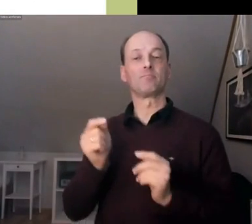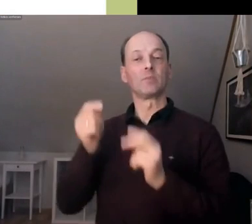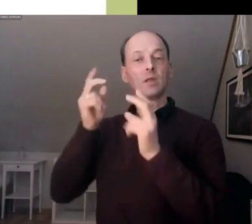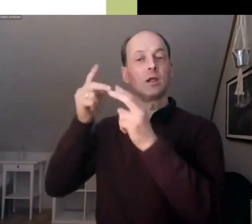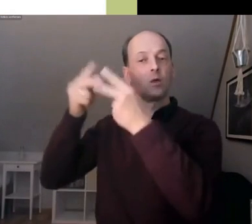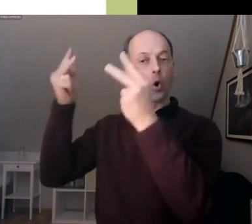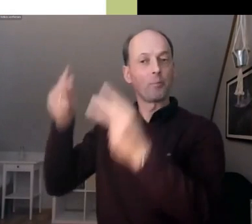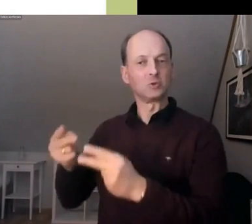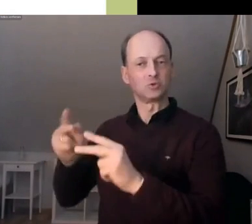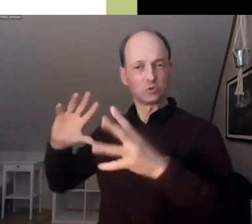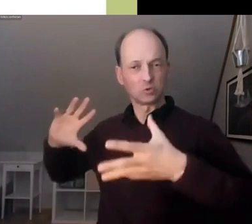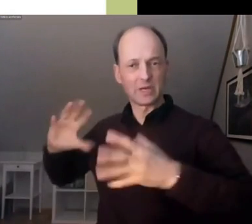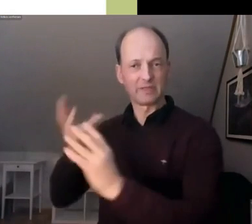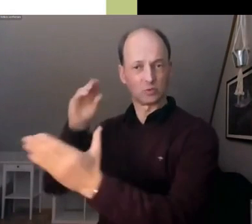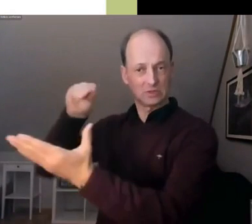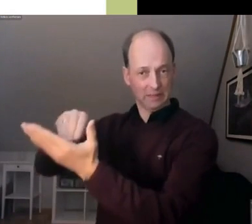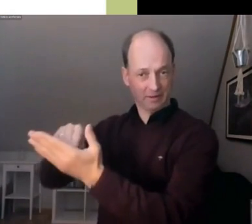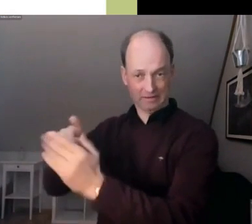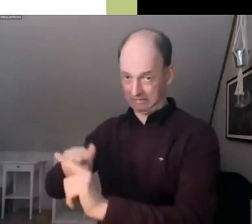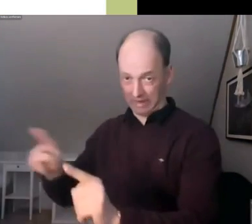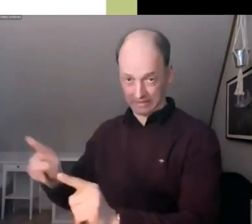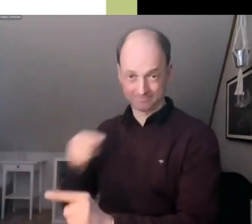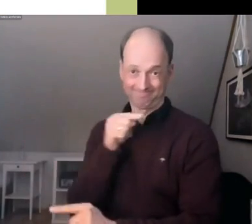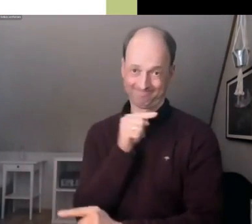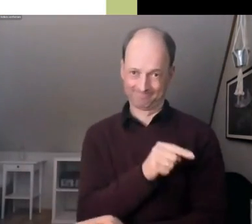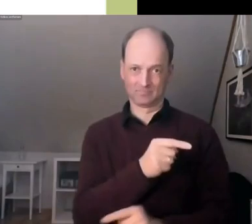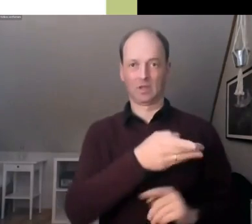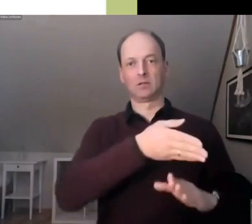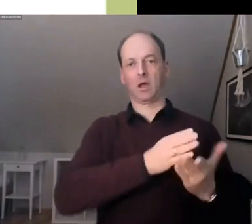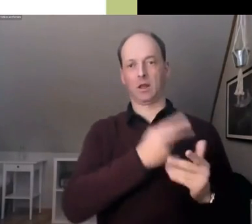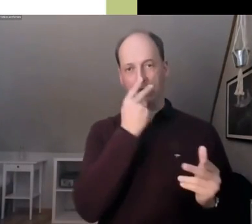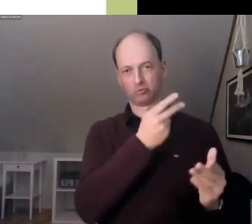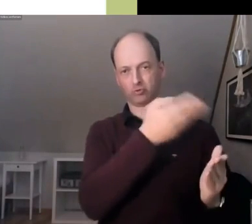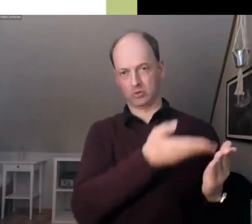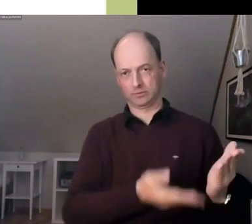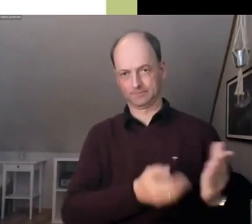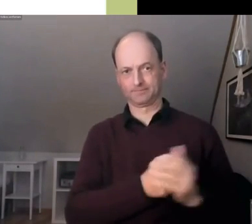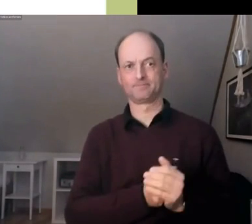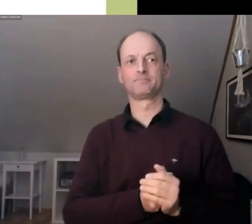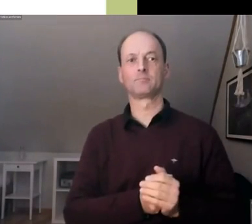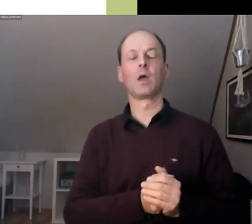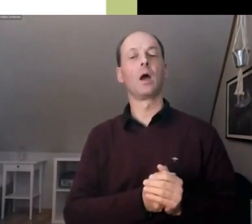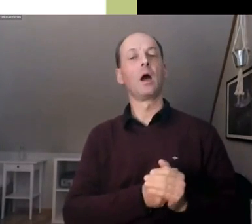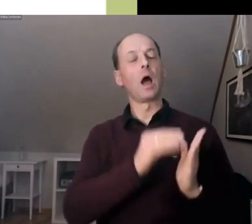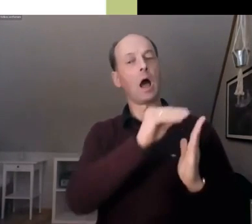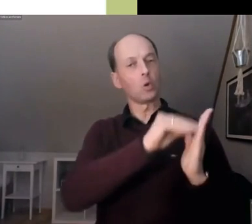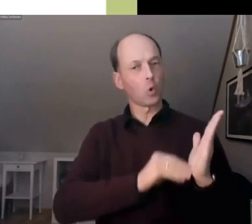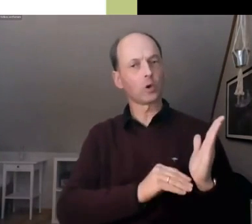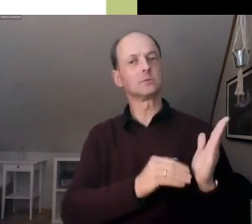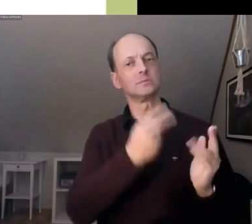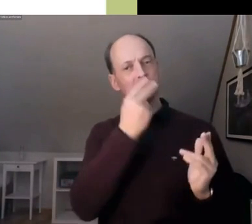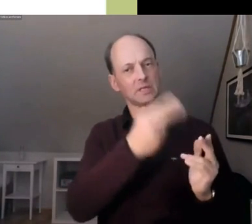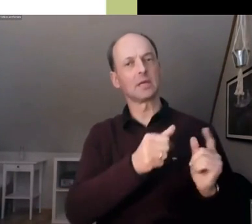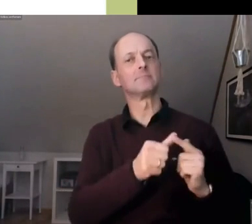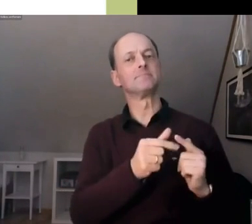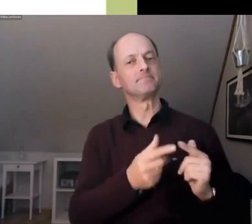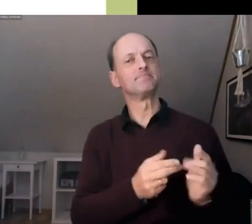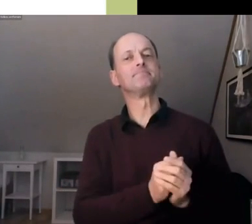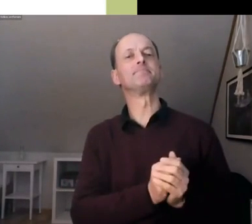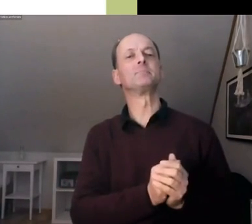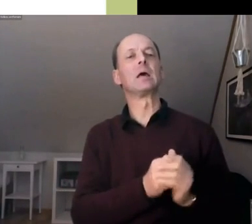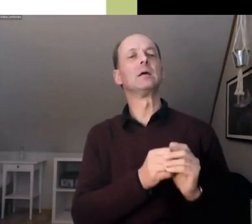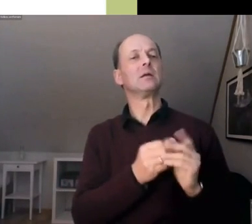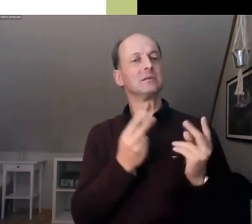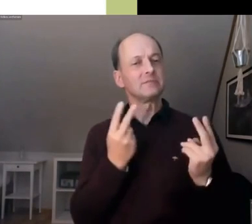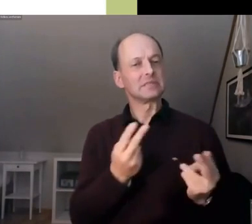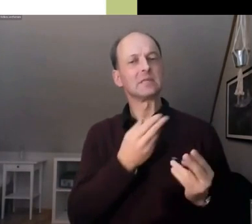Webseite geschafft haben. Die AutorInnen sehen einigen Bedarf an einer gesamtgesellschaftlichen Diskussion und